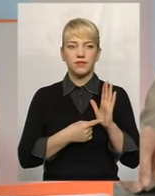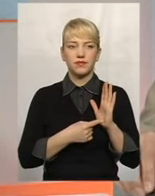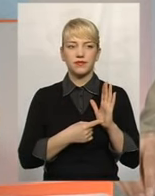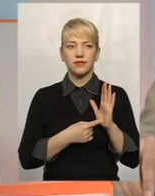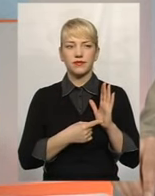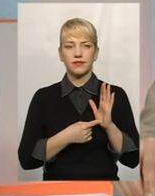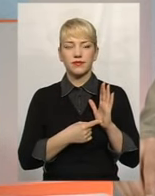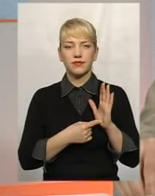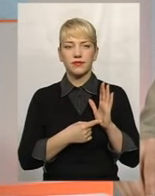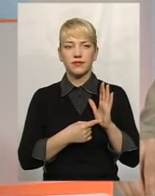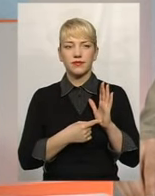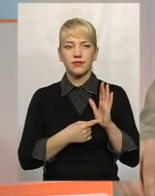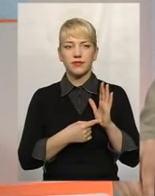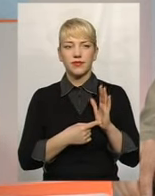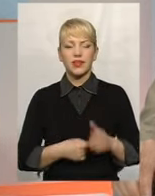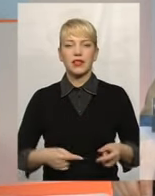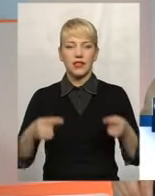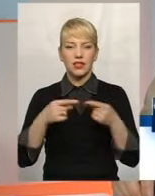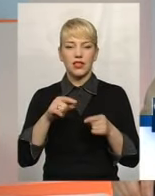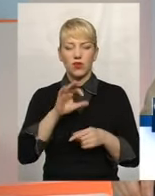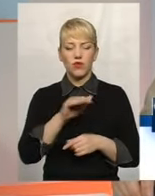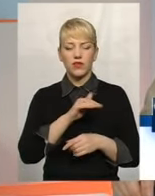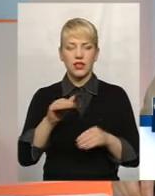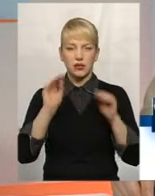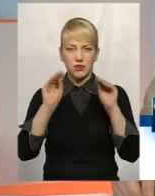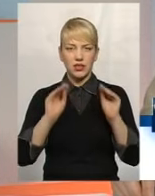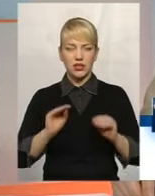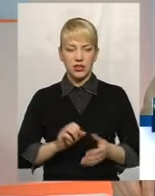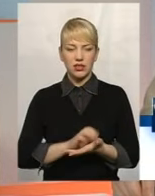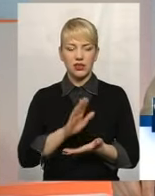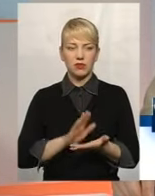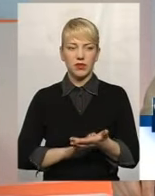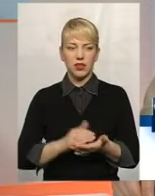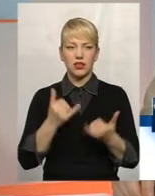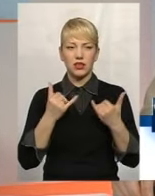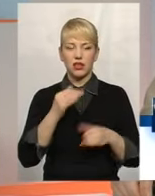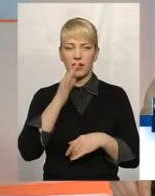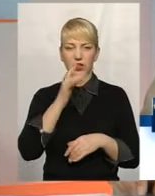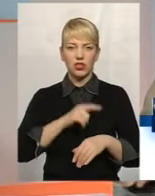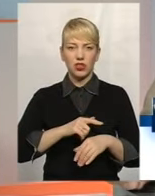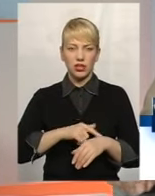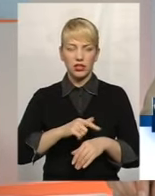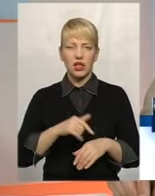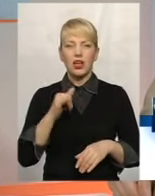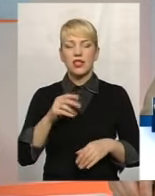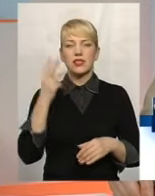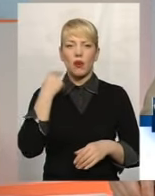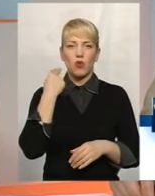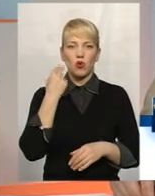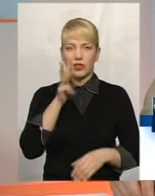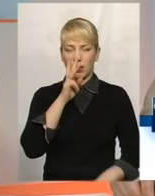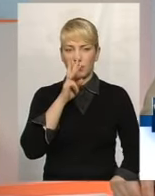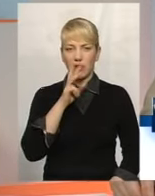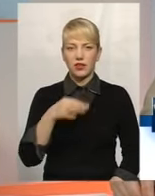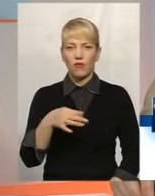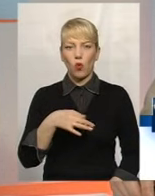Згідно з офіційними статистичними даними, на даний час заборгованість із заробітної плати в